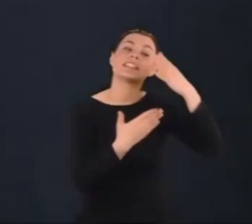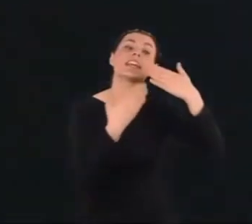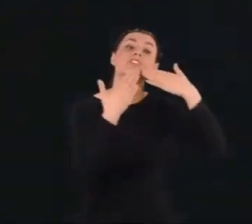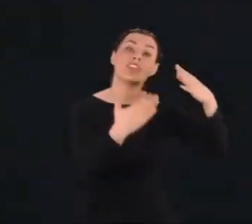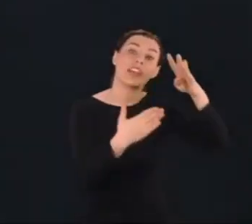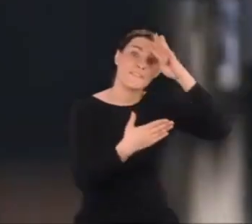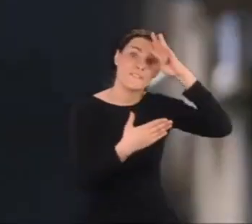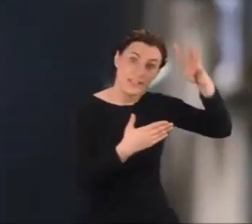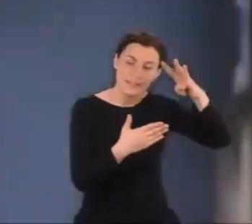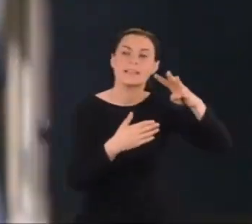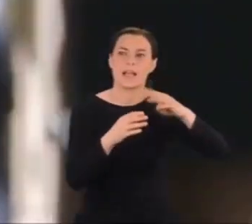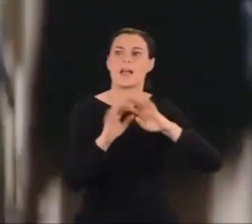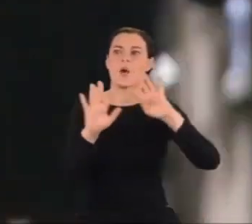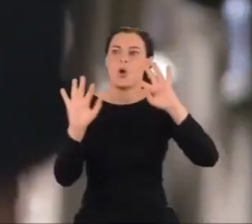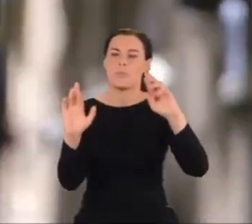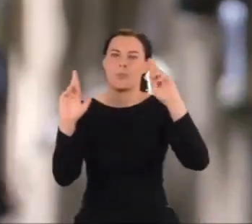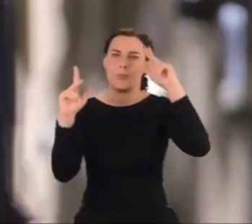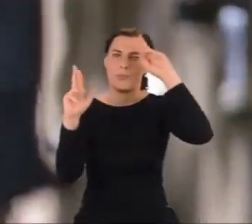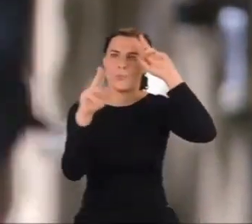rzeczywistość.